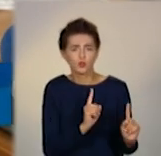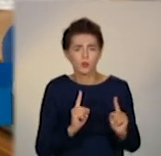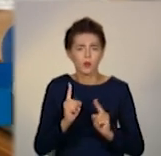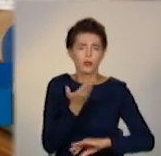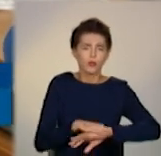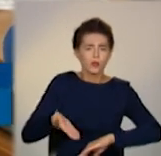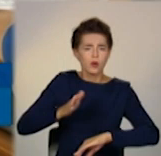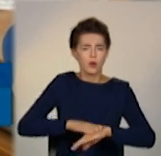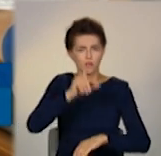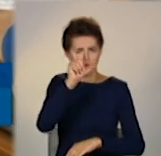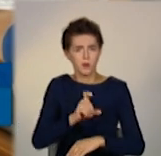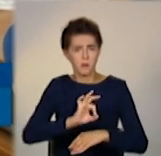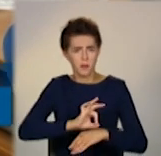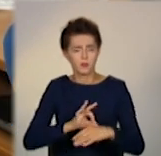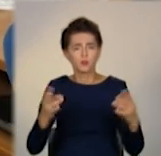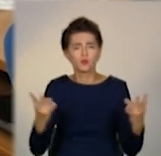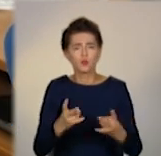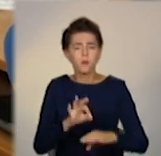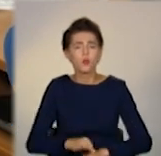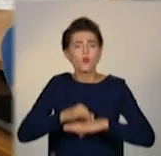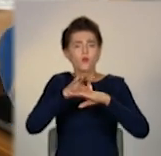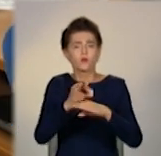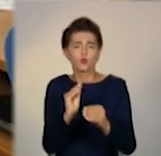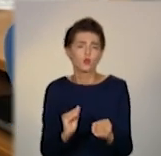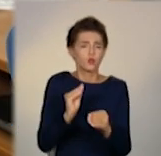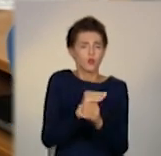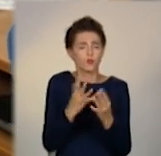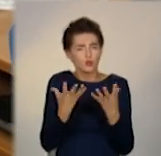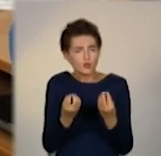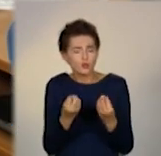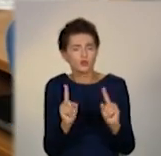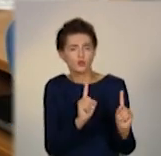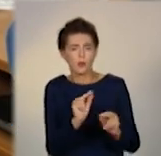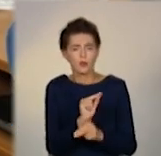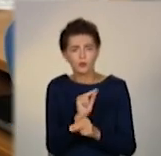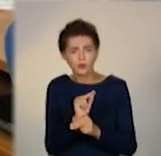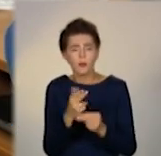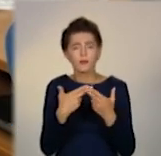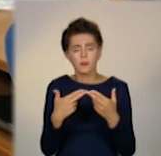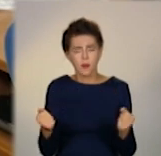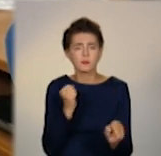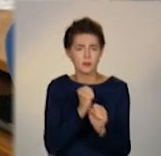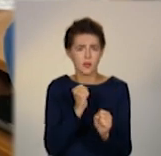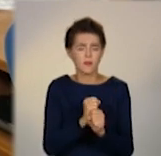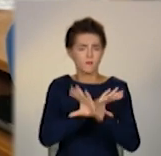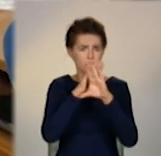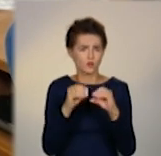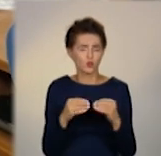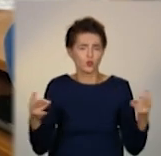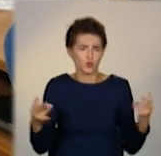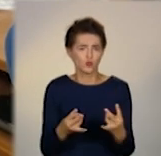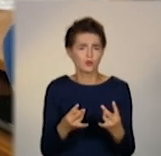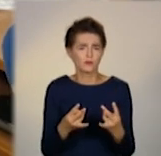тяжесть пацієнта требує проведення додаткових процедур, то, відповідно, робиться стільки, скільки необхідно.